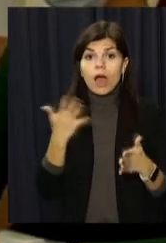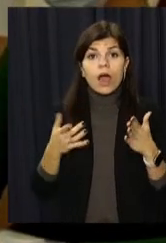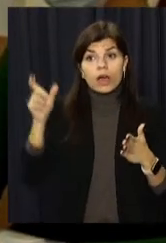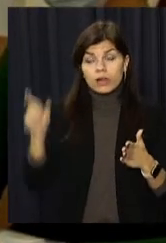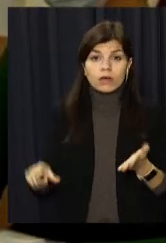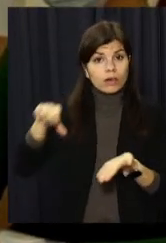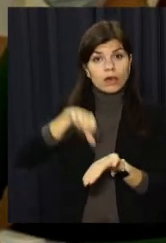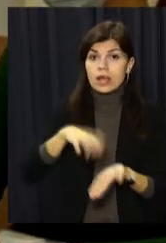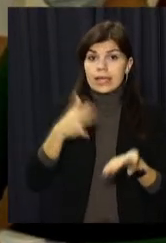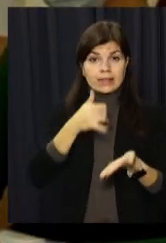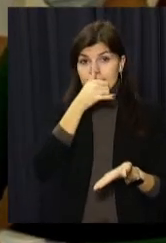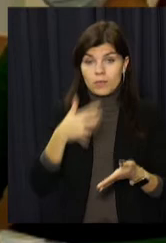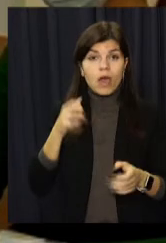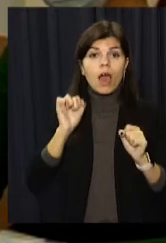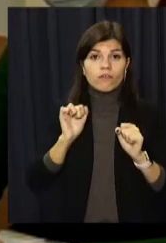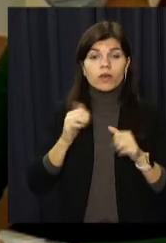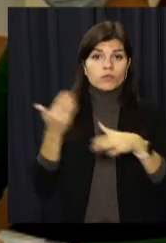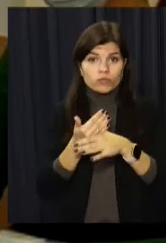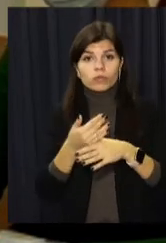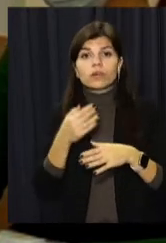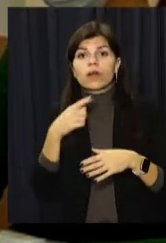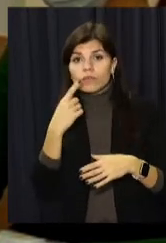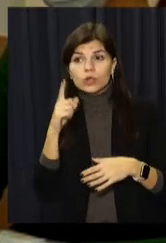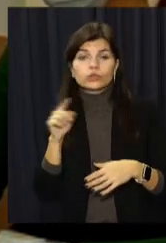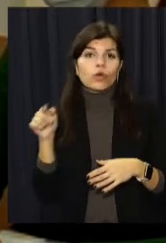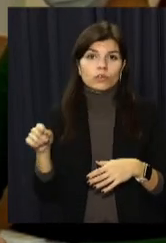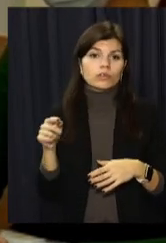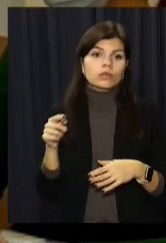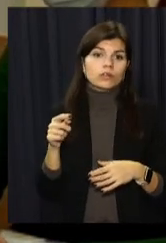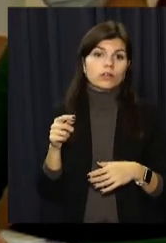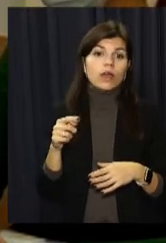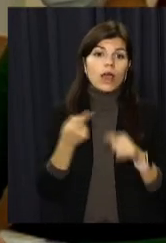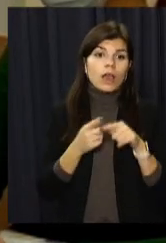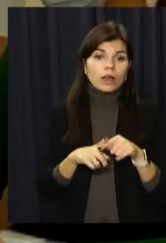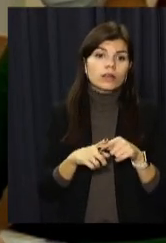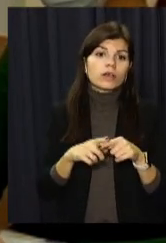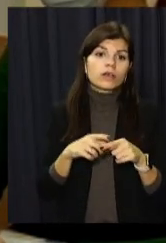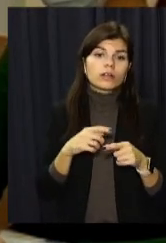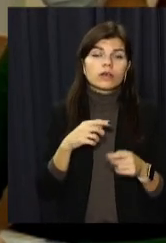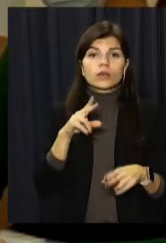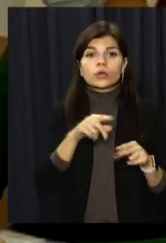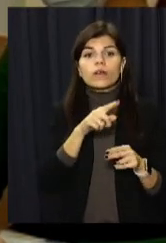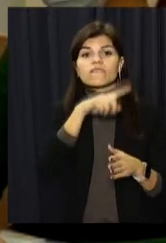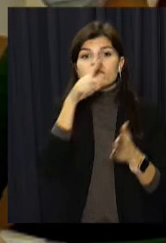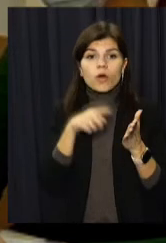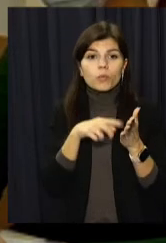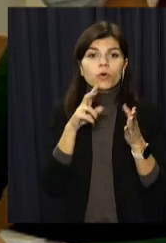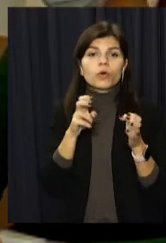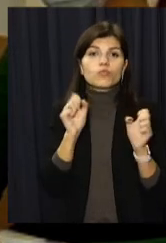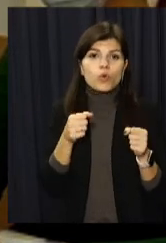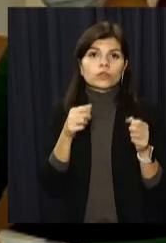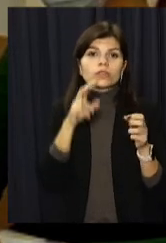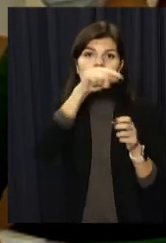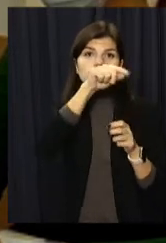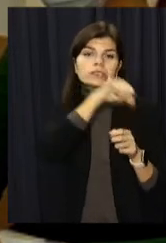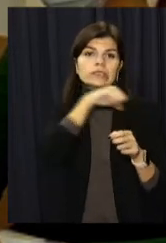щодоохоронюються законом, то це підстава для розгляду цього питання в закритому судовому розгляді. Саме